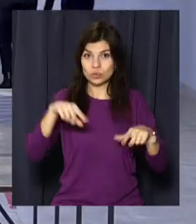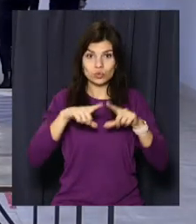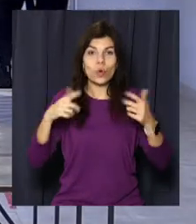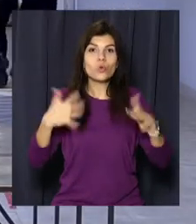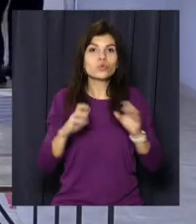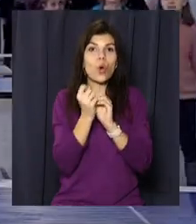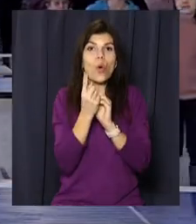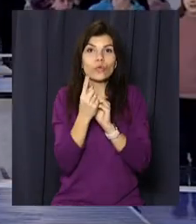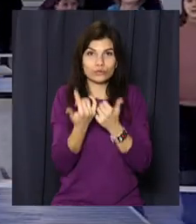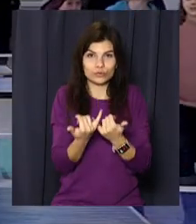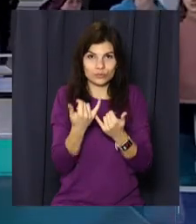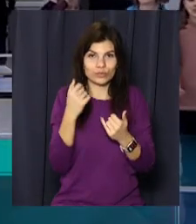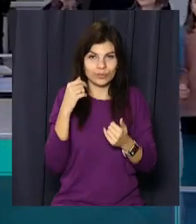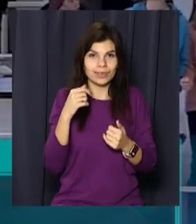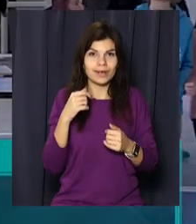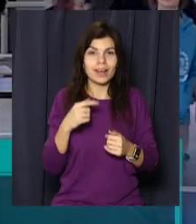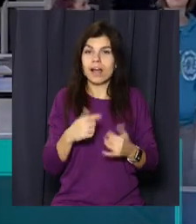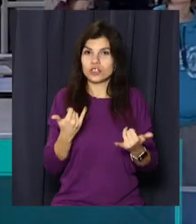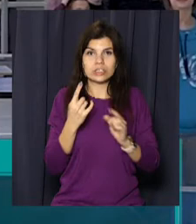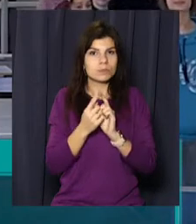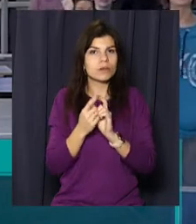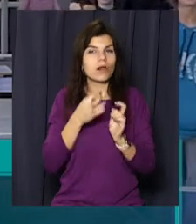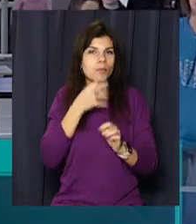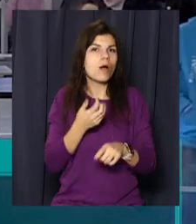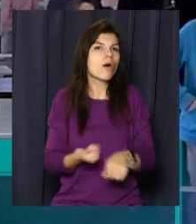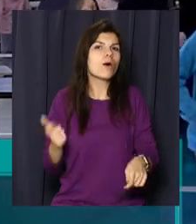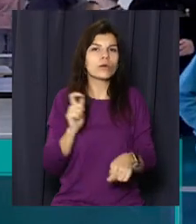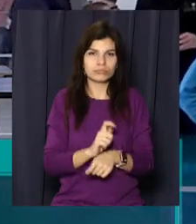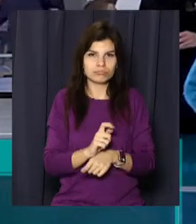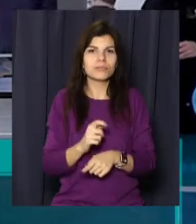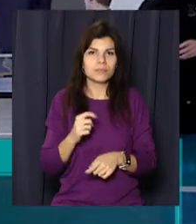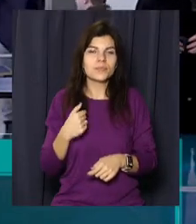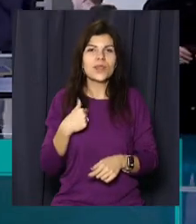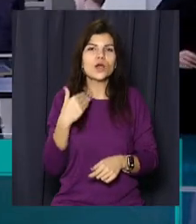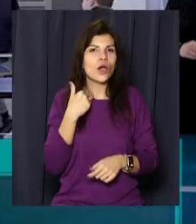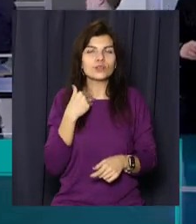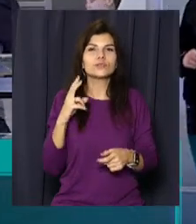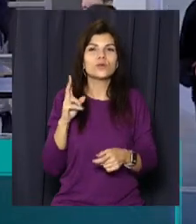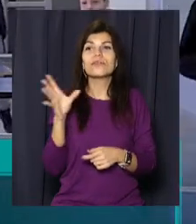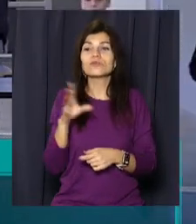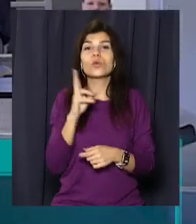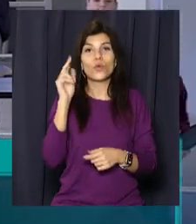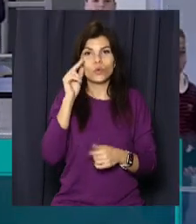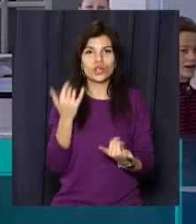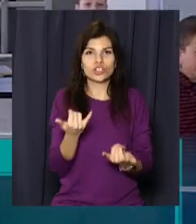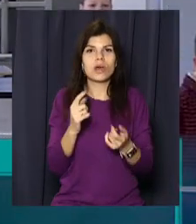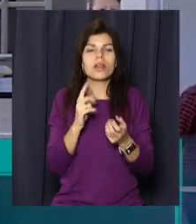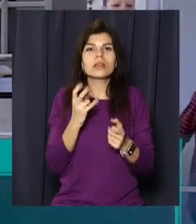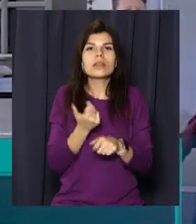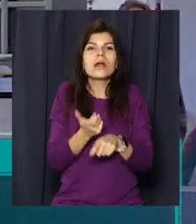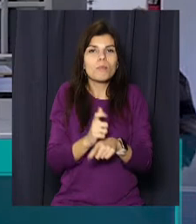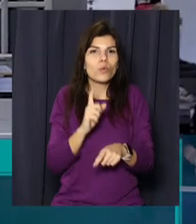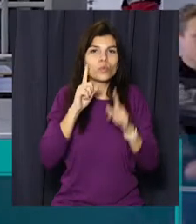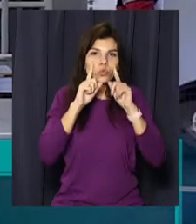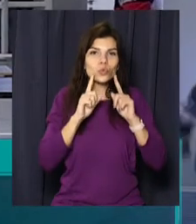11 рік. Колосальні, я би сказав, зміни. І мені здається, кожному, хто навчається в цій школі, стало набагато зручніше